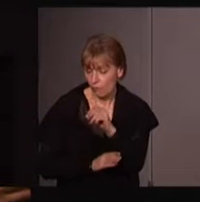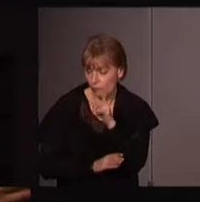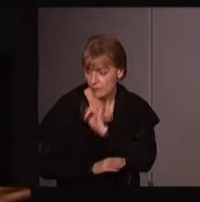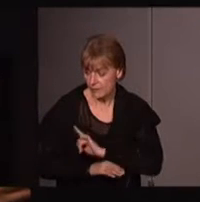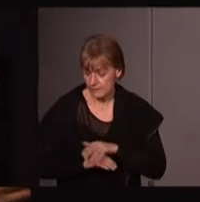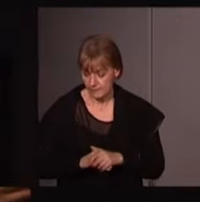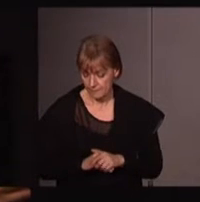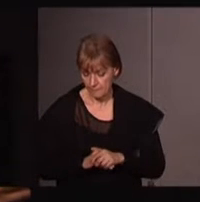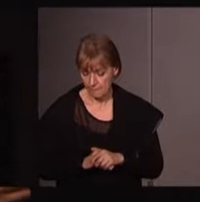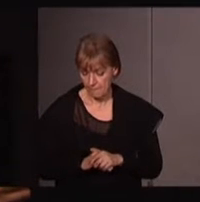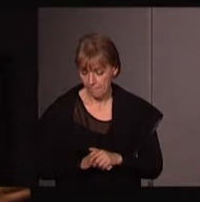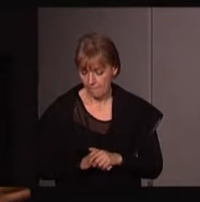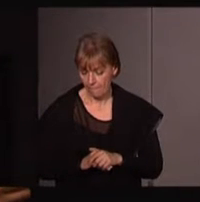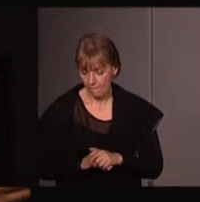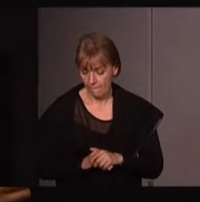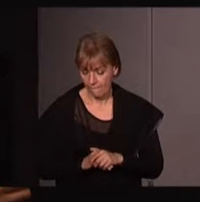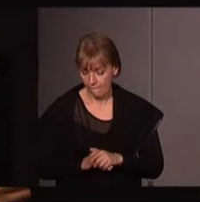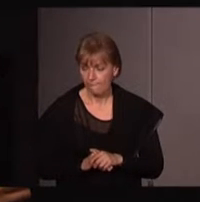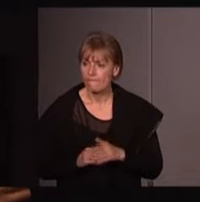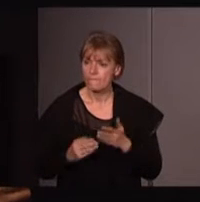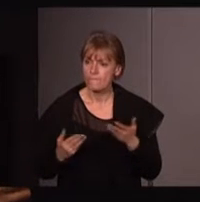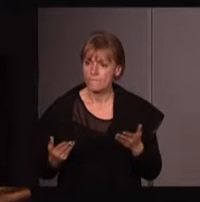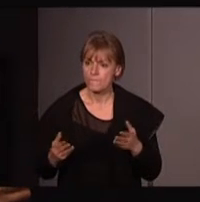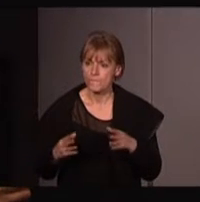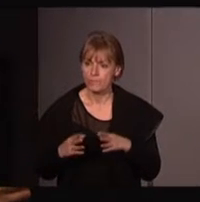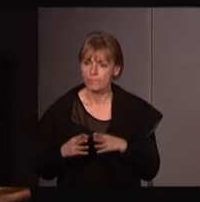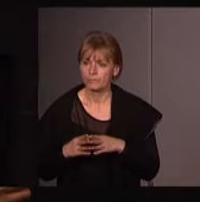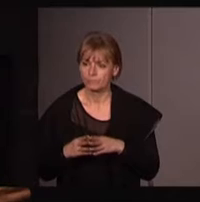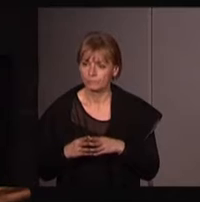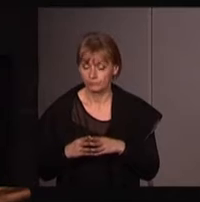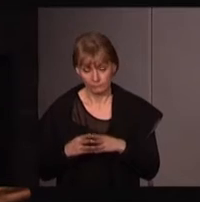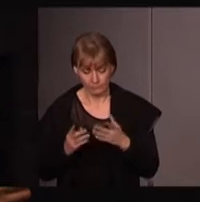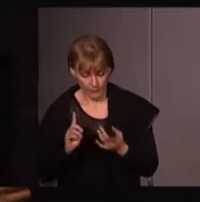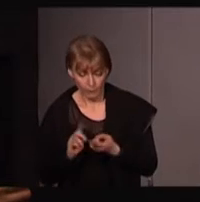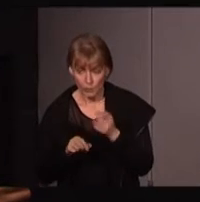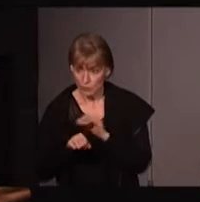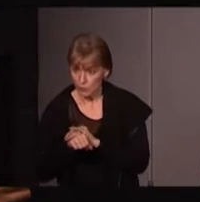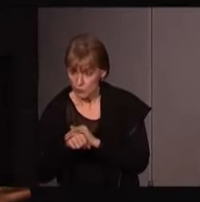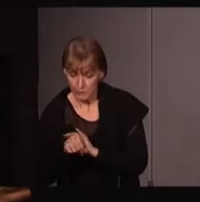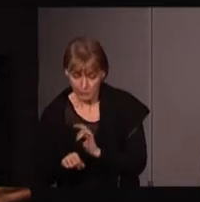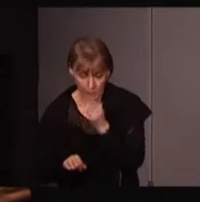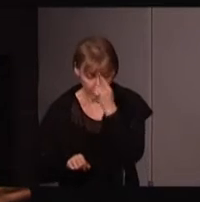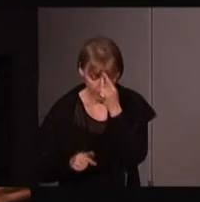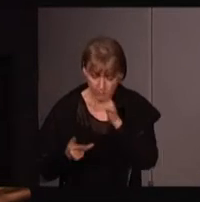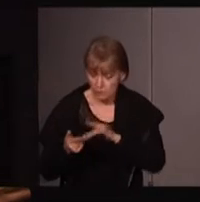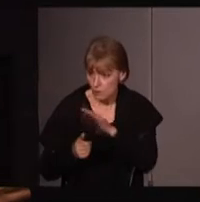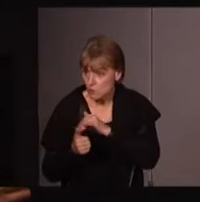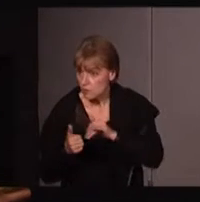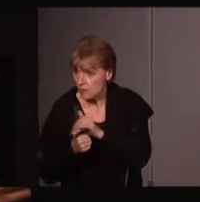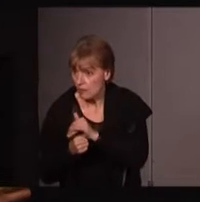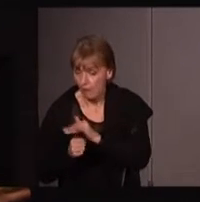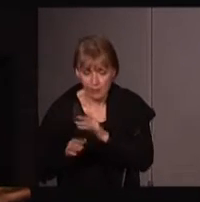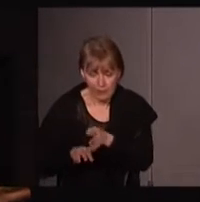le fait de considérer qu'il y une importance politique, psychologique, sociale, émotionnelle,